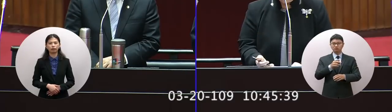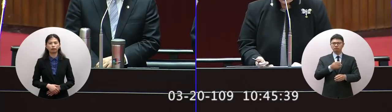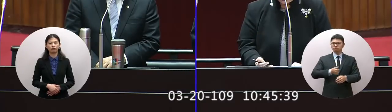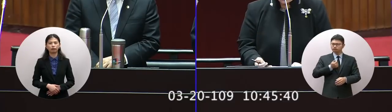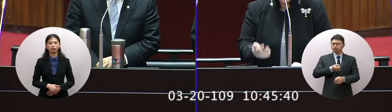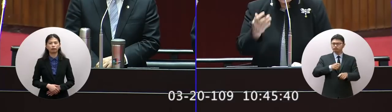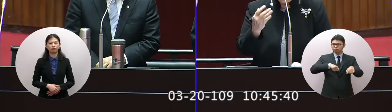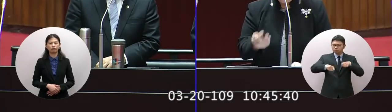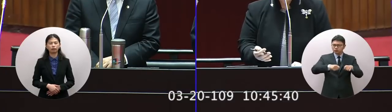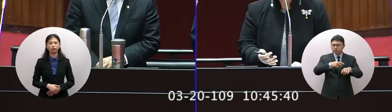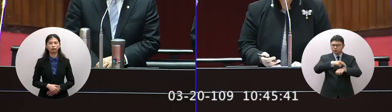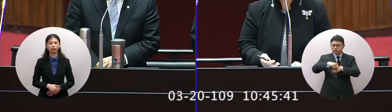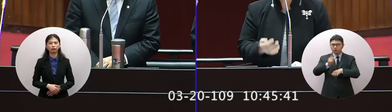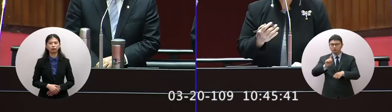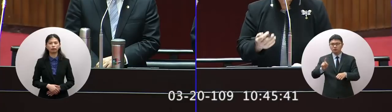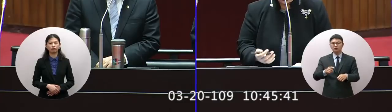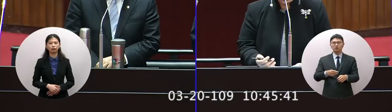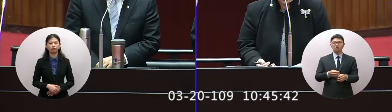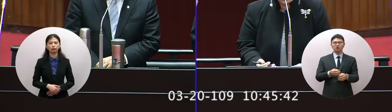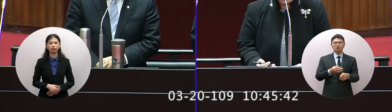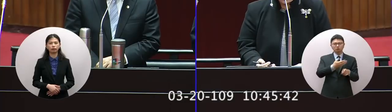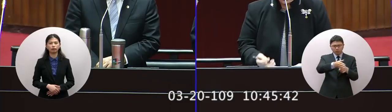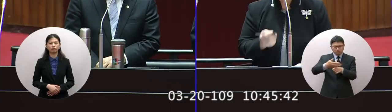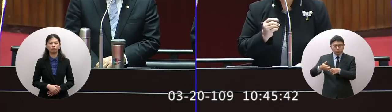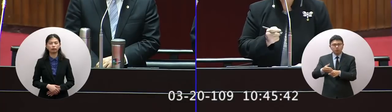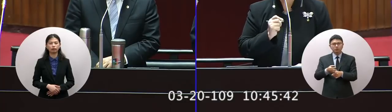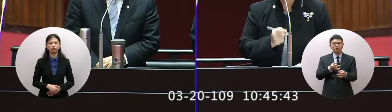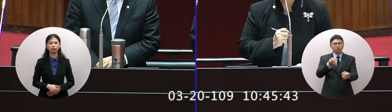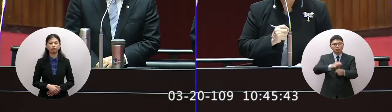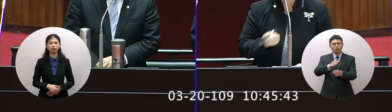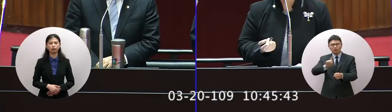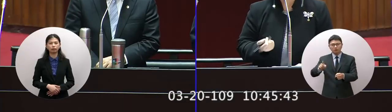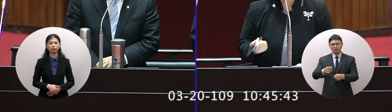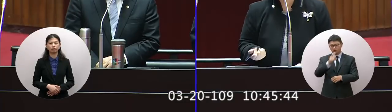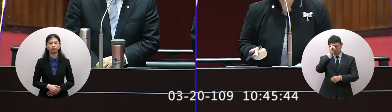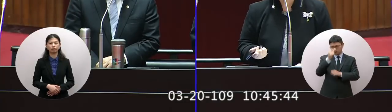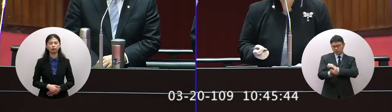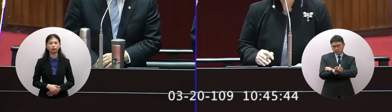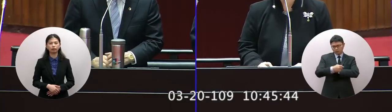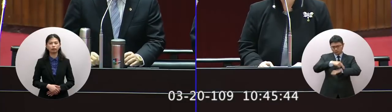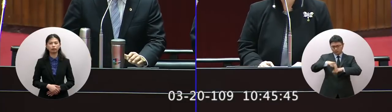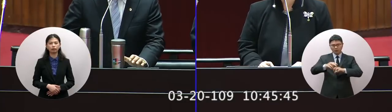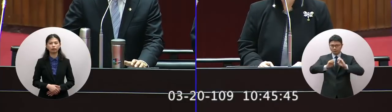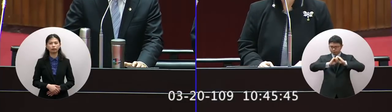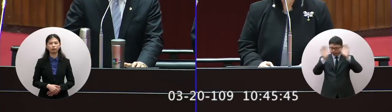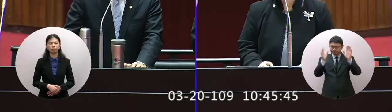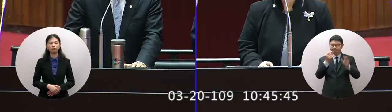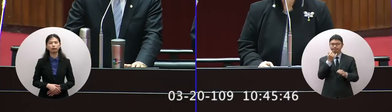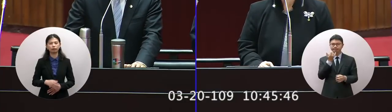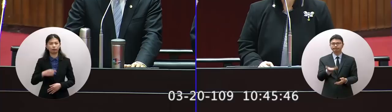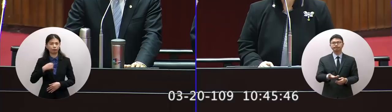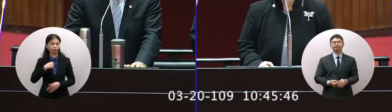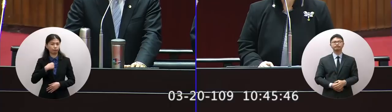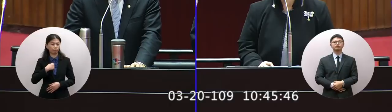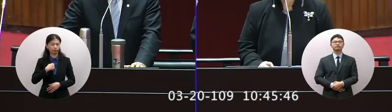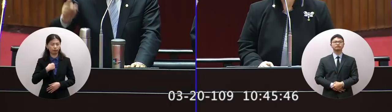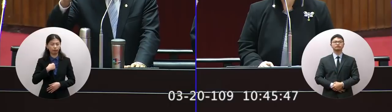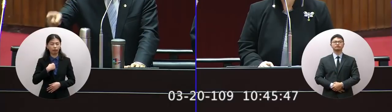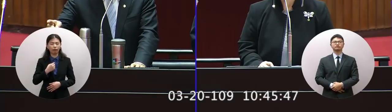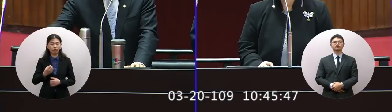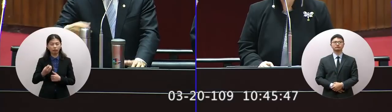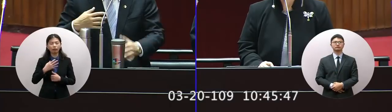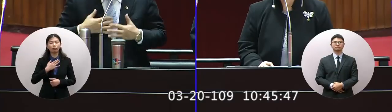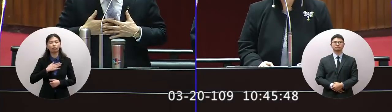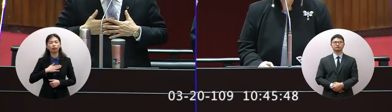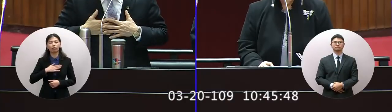當時要分 要怎麼分要分多少請我們趕快嚴厲公佈這樣好不好委員 我了解